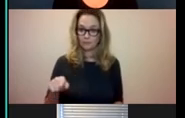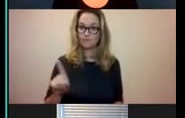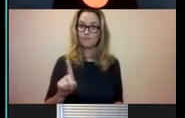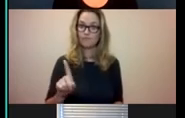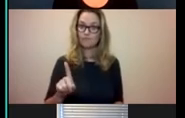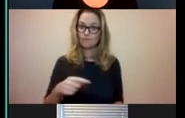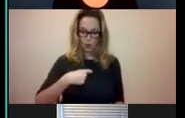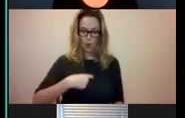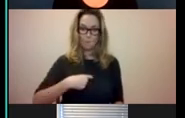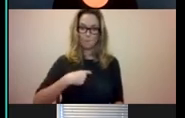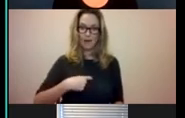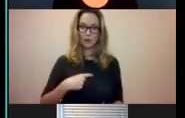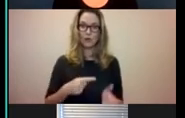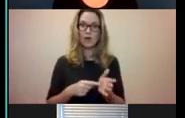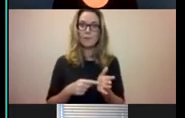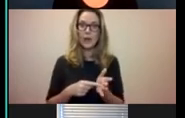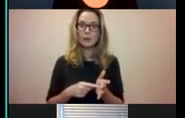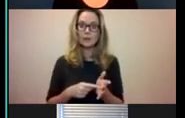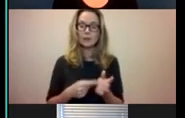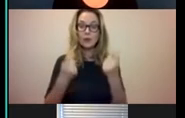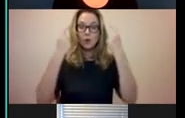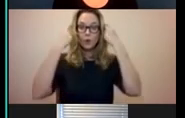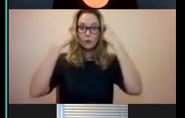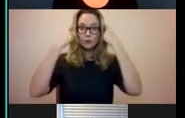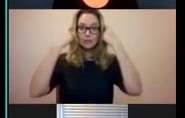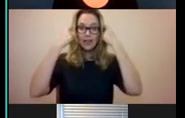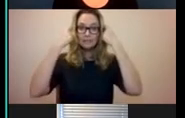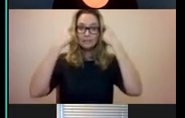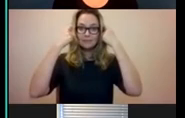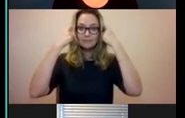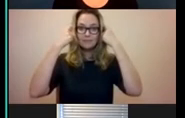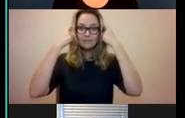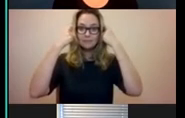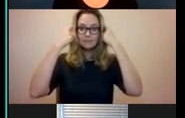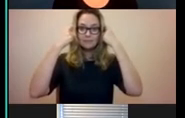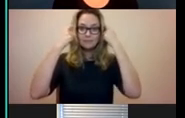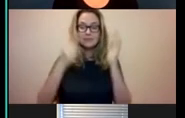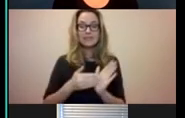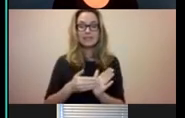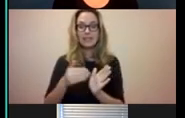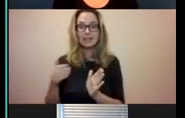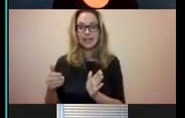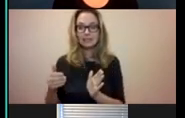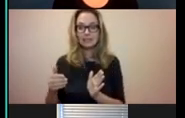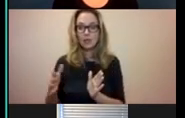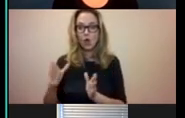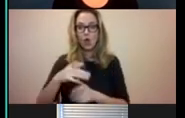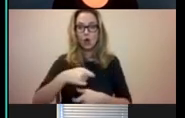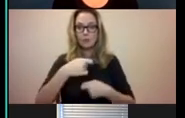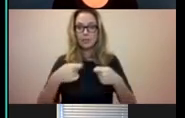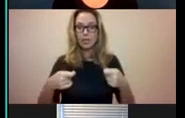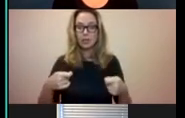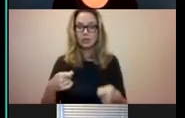Compuilot. Van de woordjes. Vertellen uiteraard. Daarnaast heb ik nog een hulpmiddelis, of een roze pen.